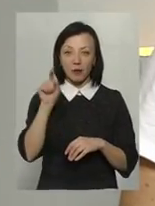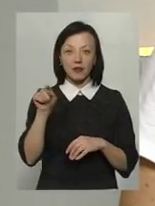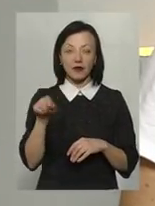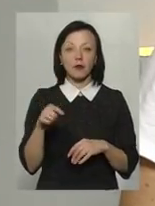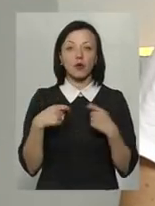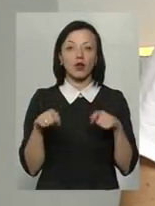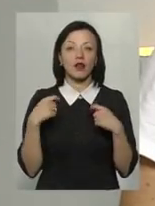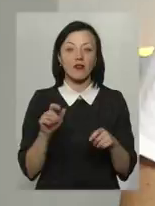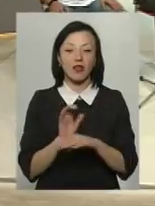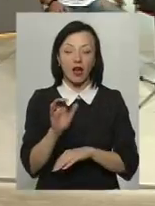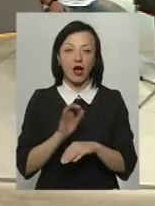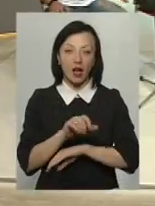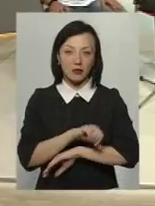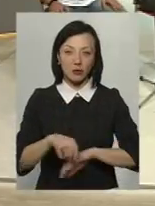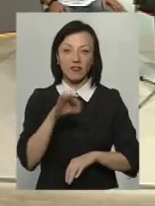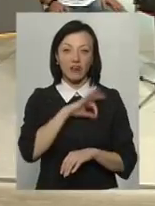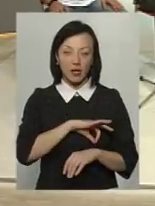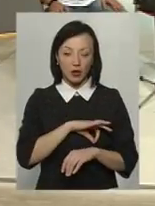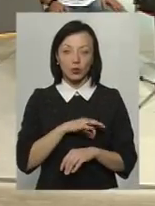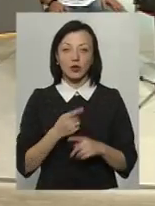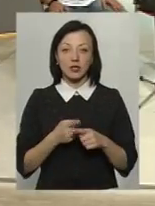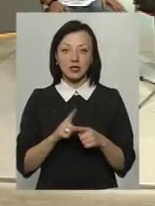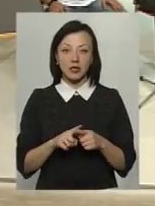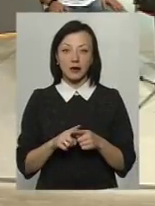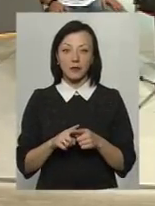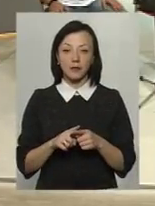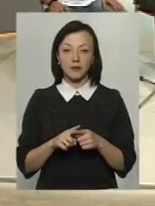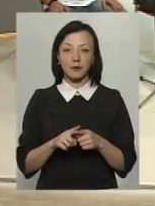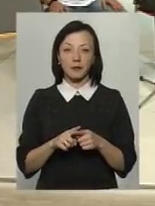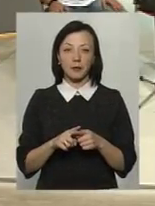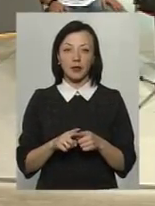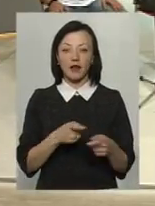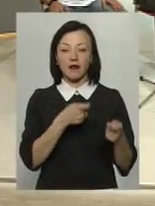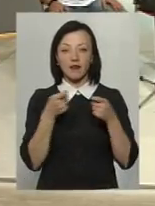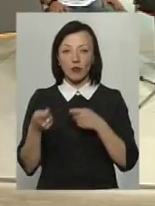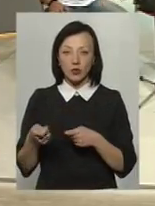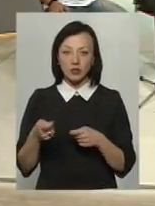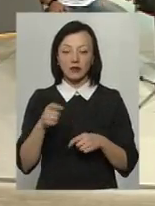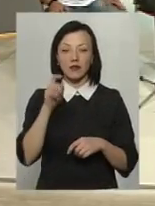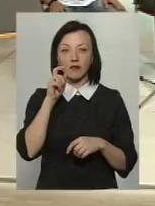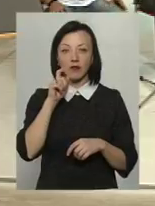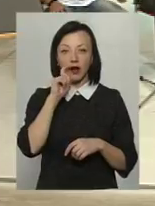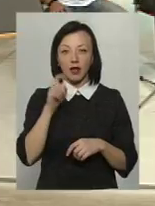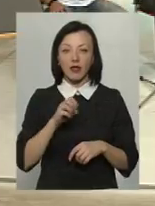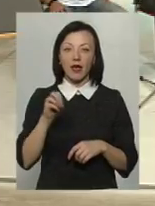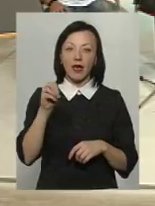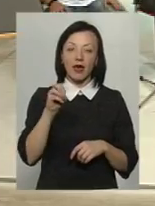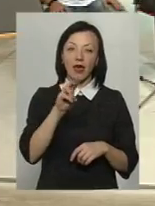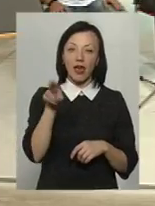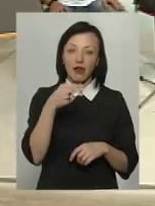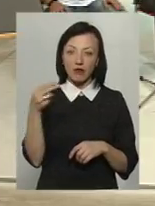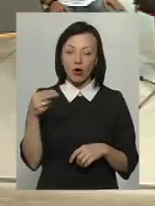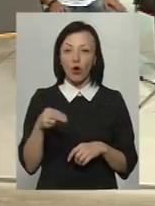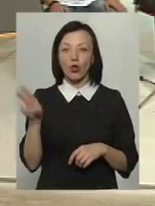продавати на експорт це завжди вигідно. Це ввозити в країну євро, долари, валюту. Це є престижно. Ну і годувати своїх